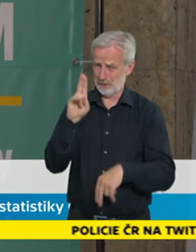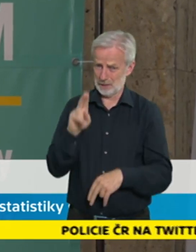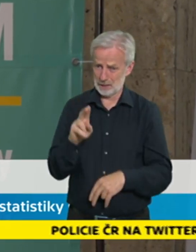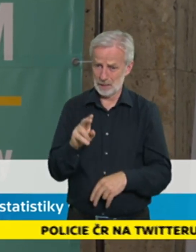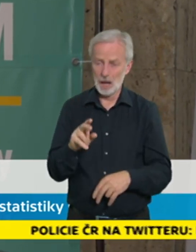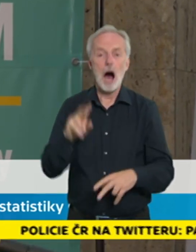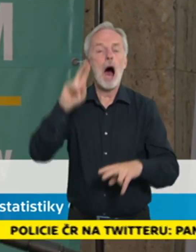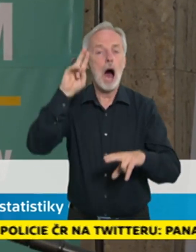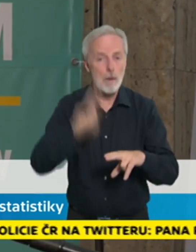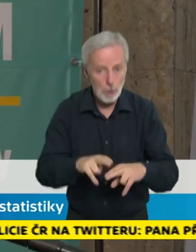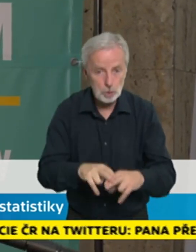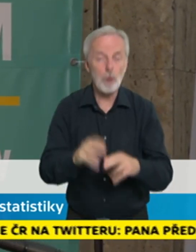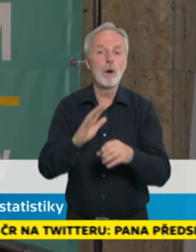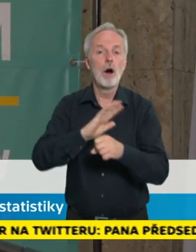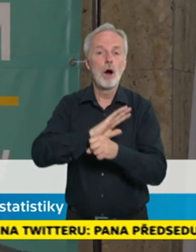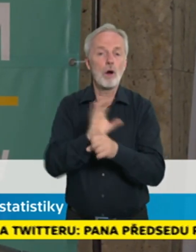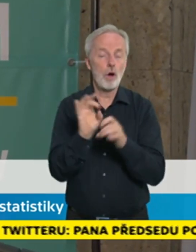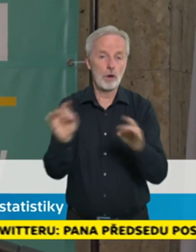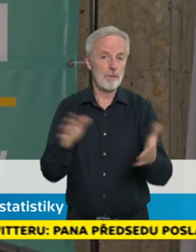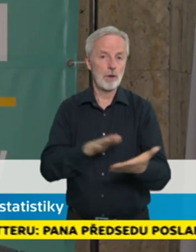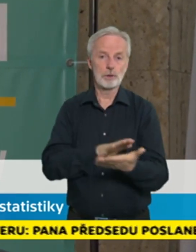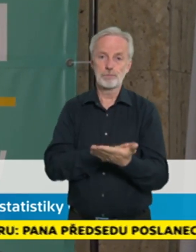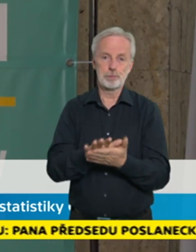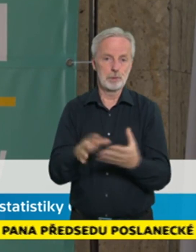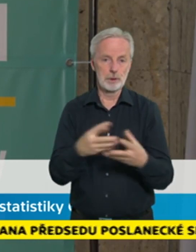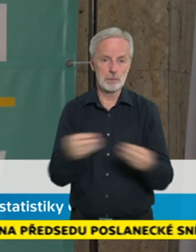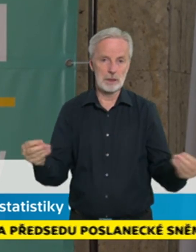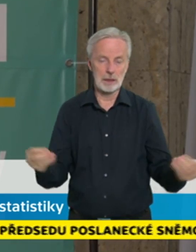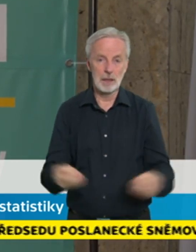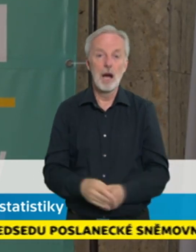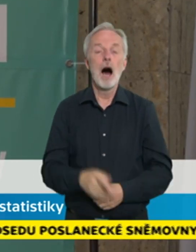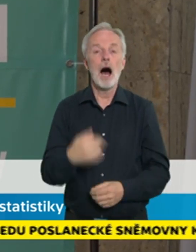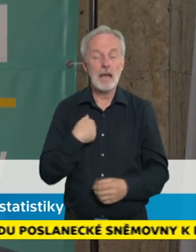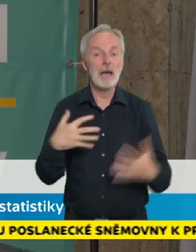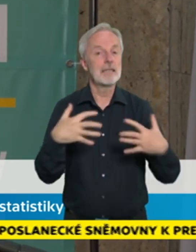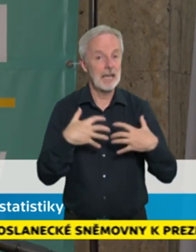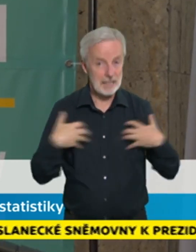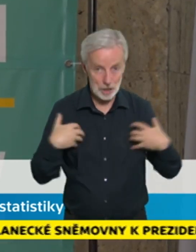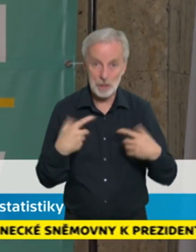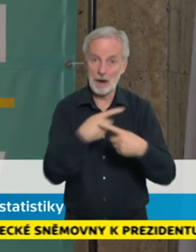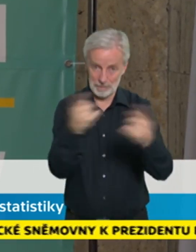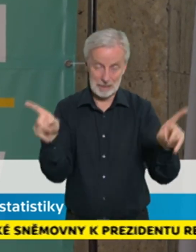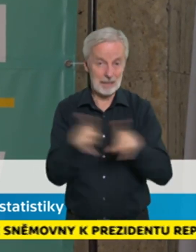a byla by to poslední covidová přednáška, na kterou se asi všichni tady i zde přítomně těšíme.